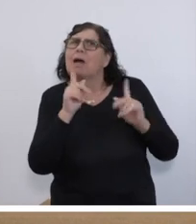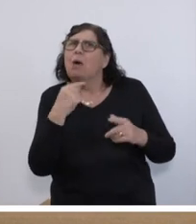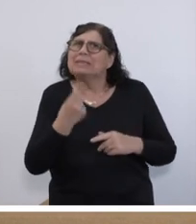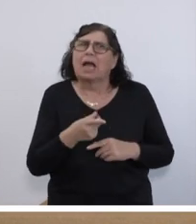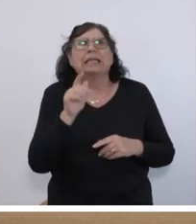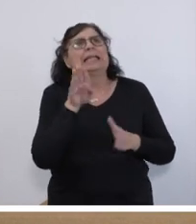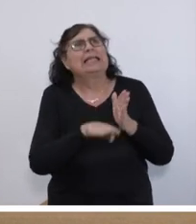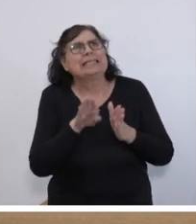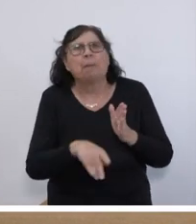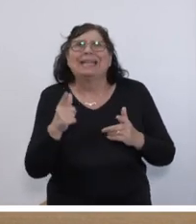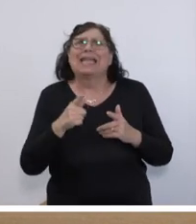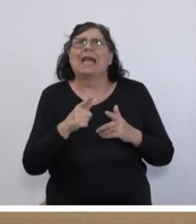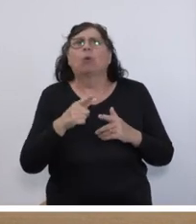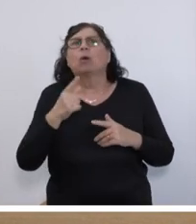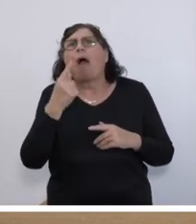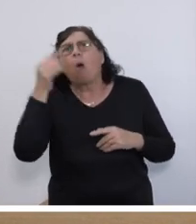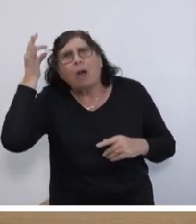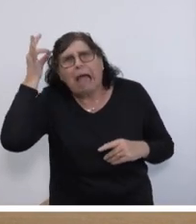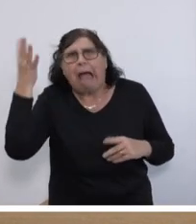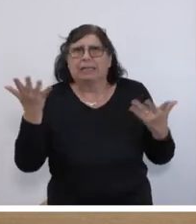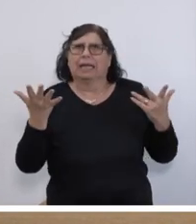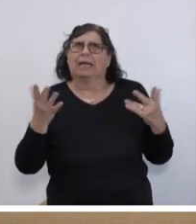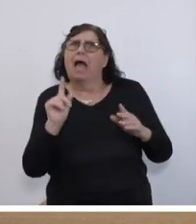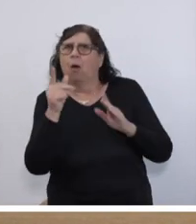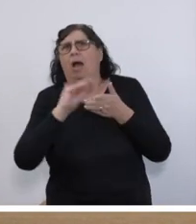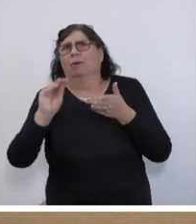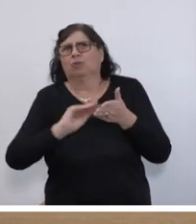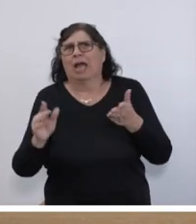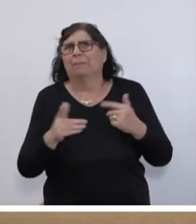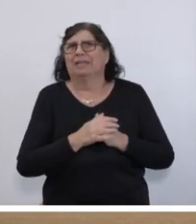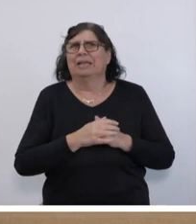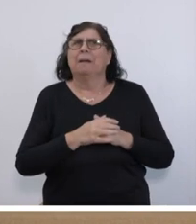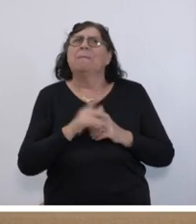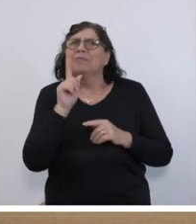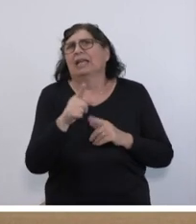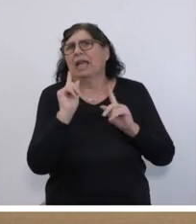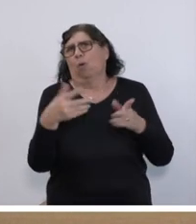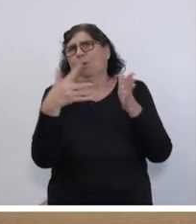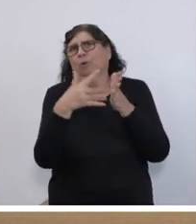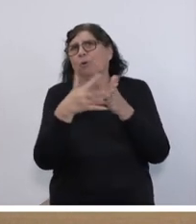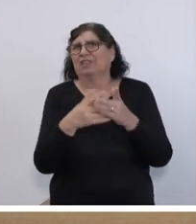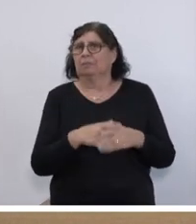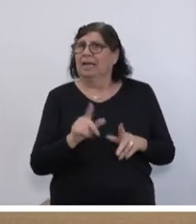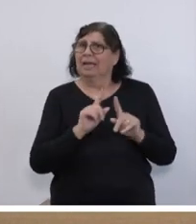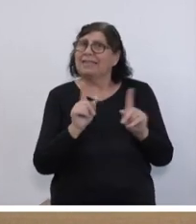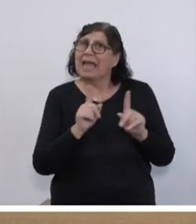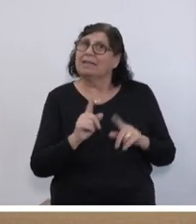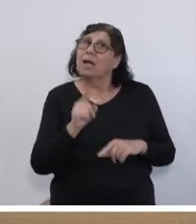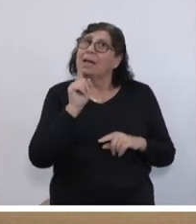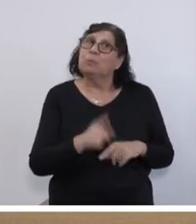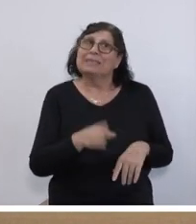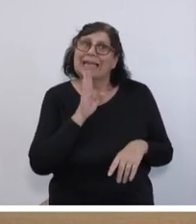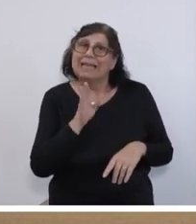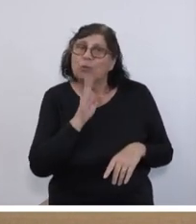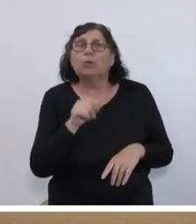eine Diskriminierung der Rothaarigen noch reinschreiben, dass das vielleicht unterbunden werden soll. Nein, es muss genügen,